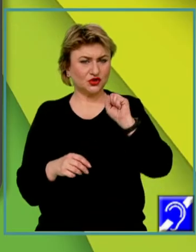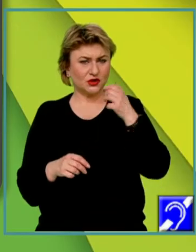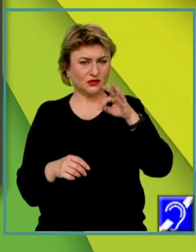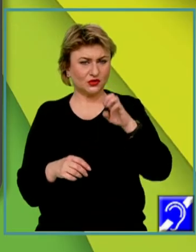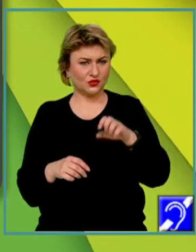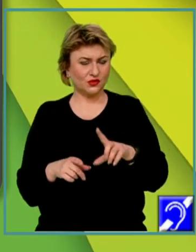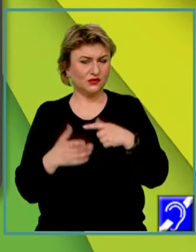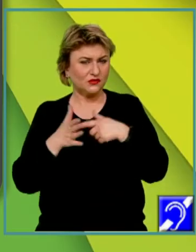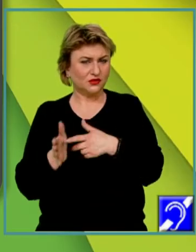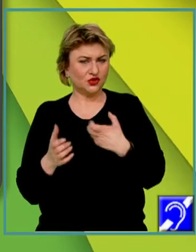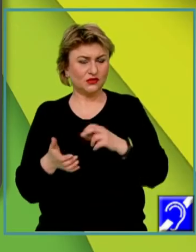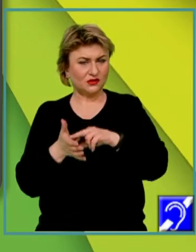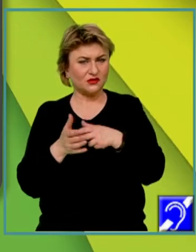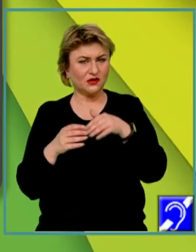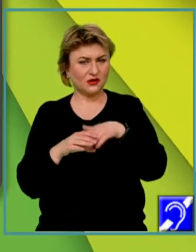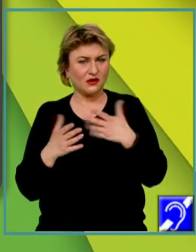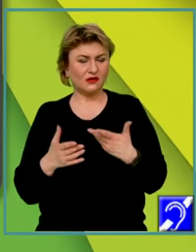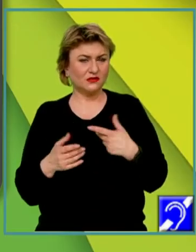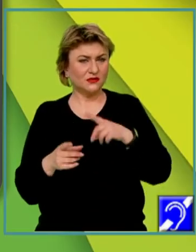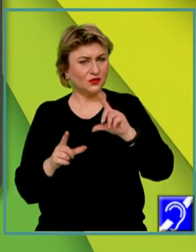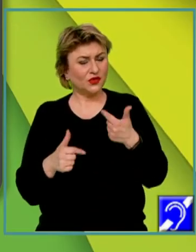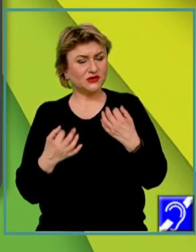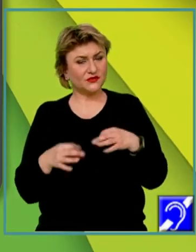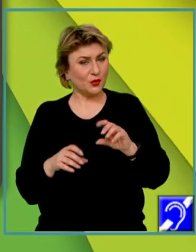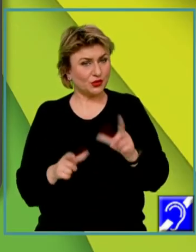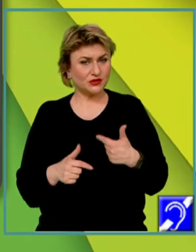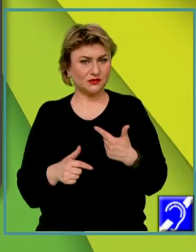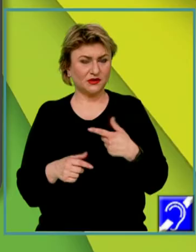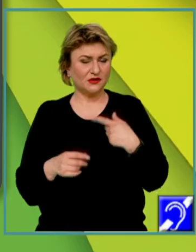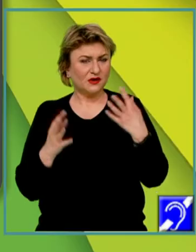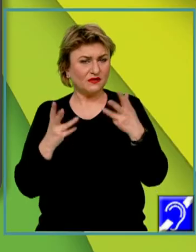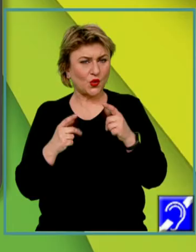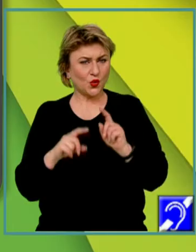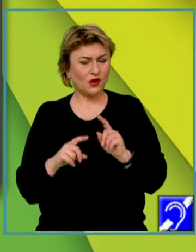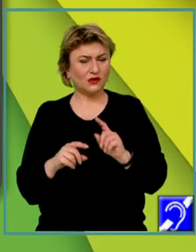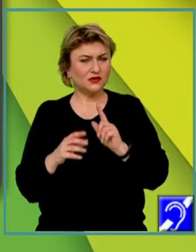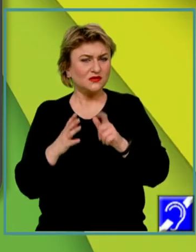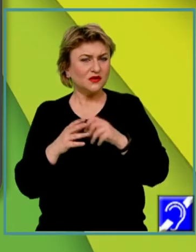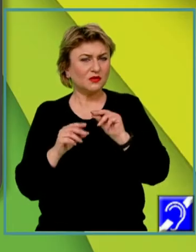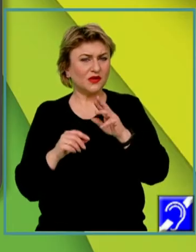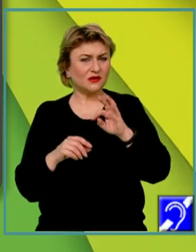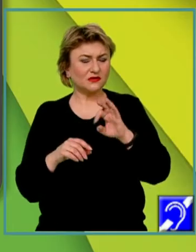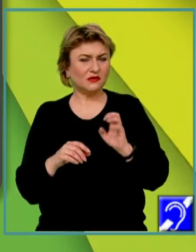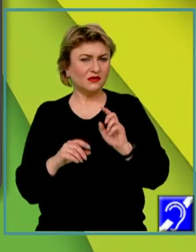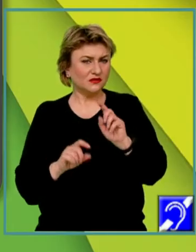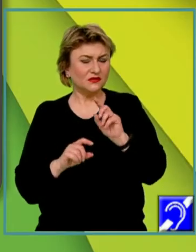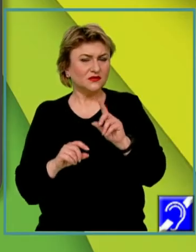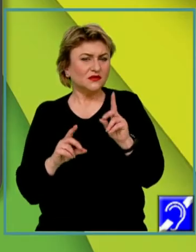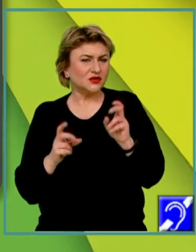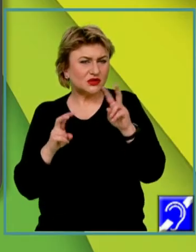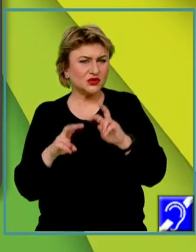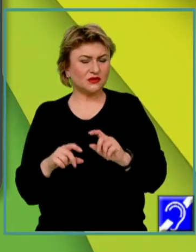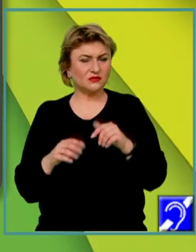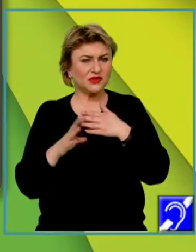reprezintă tehnica prin care devine posibilă elaborarea de influențe venite din partea Universului de cercetat prin